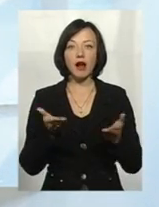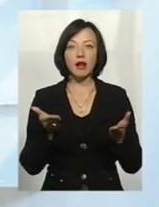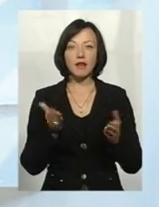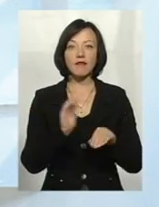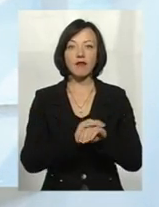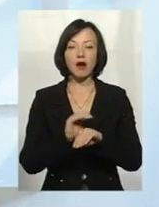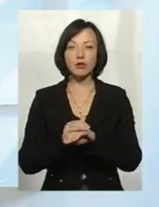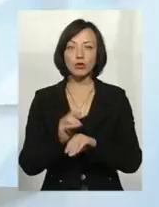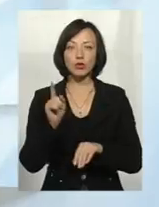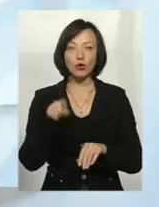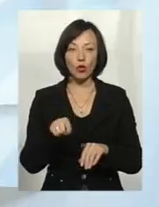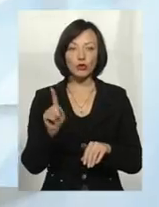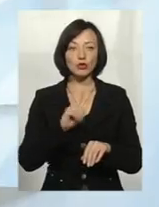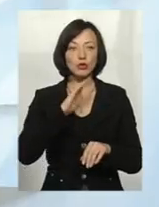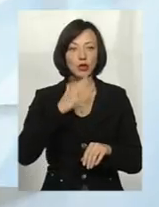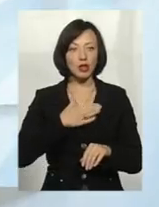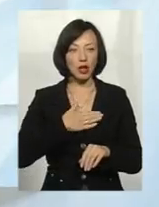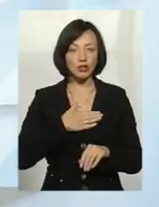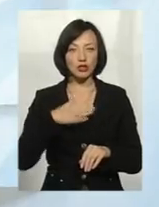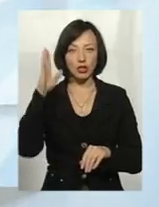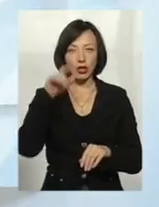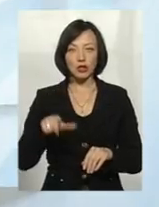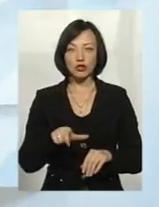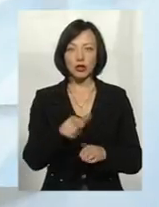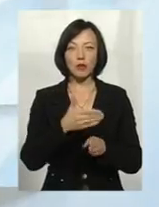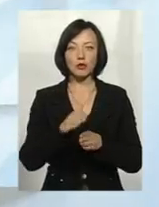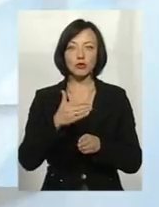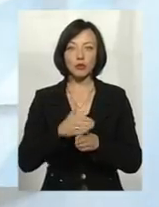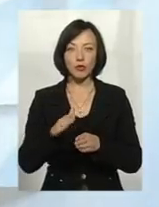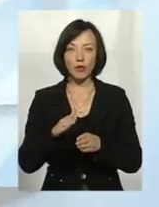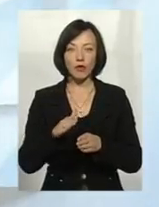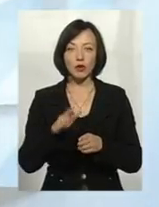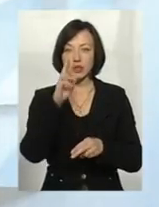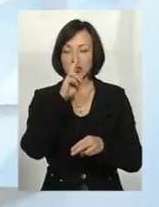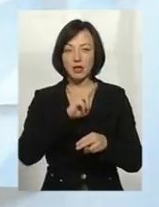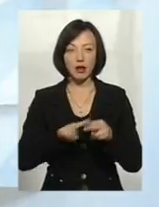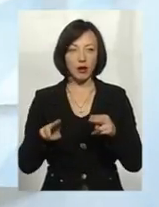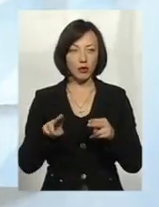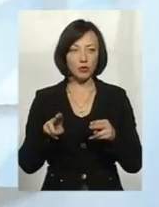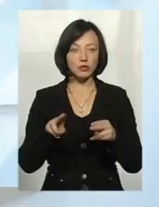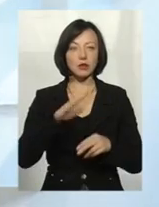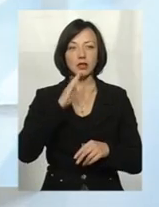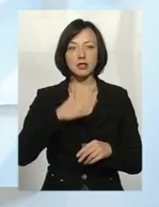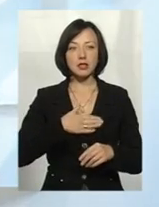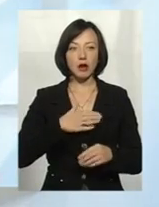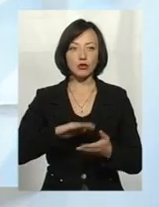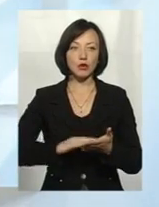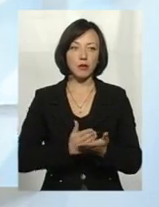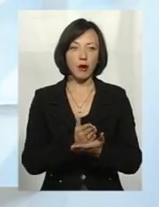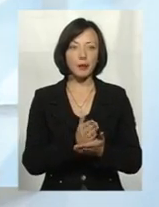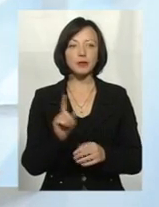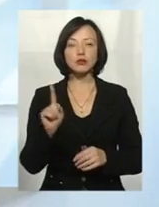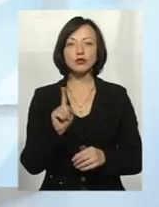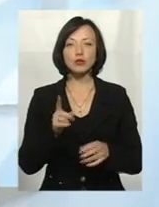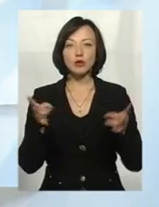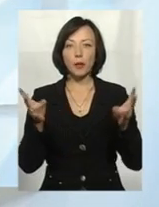фактори того, що наші річки потихеньку зникають з нашої мапи. Що